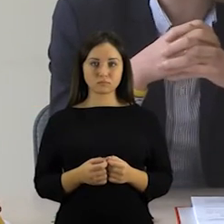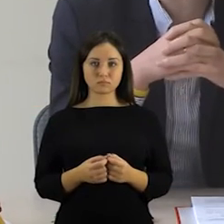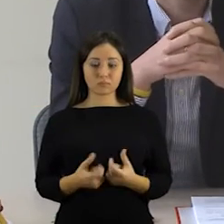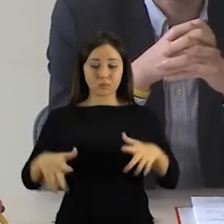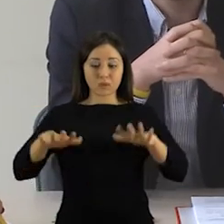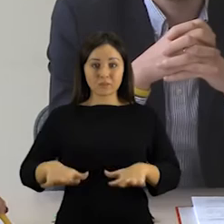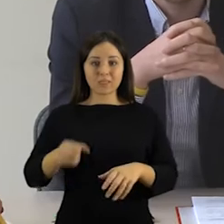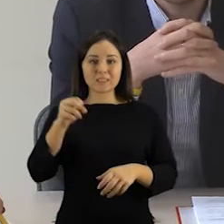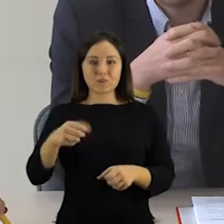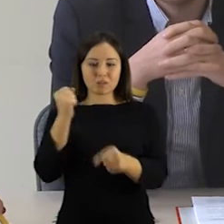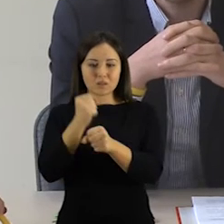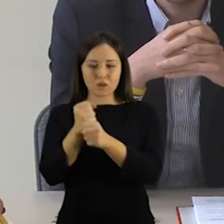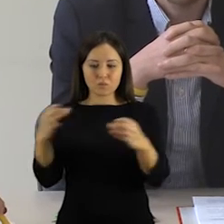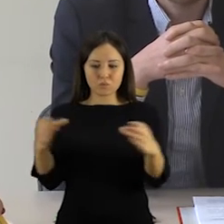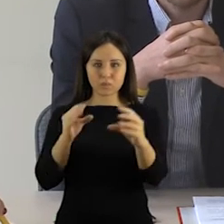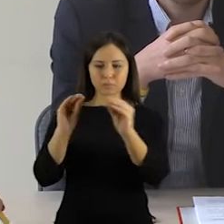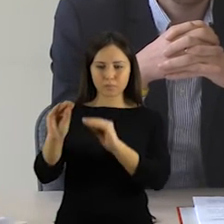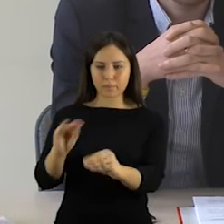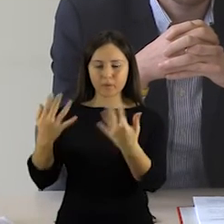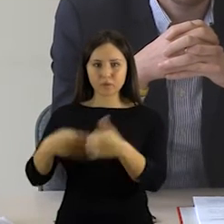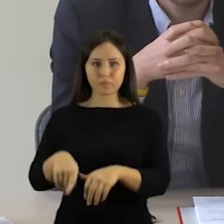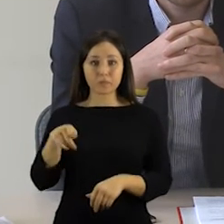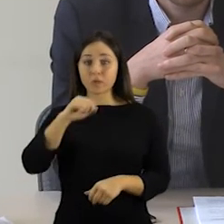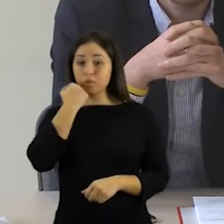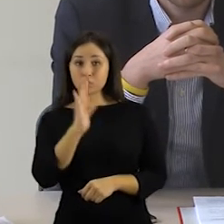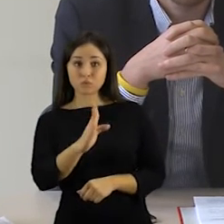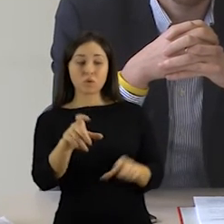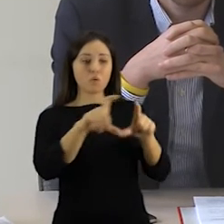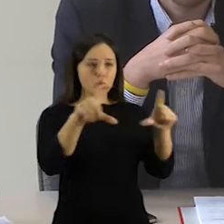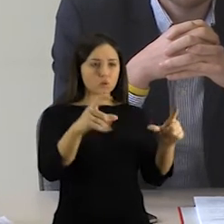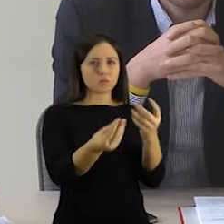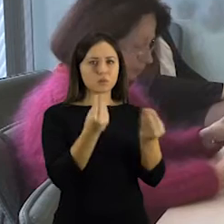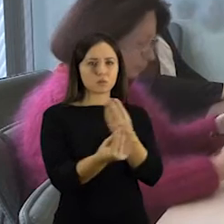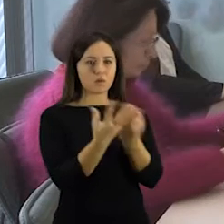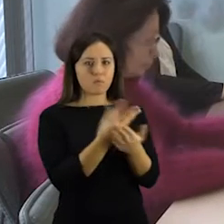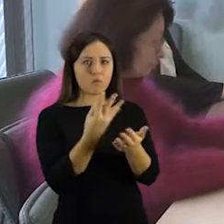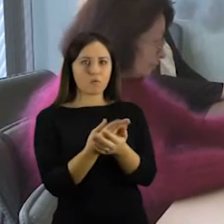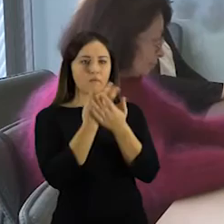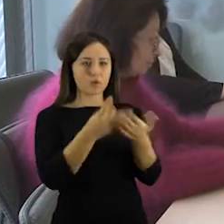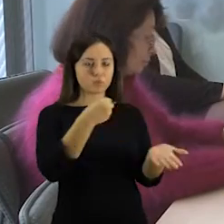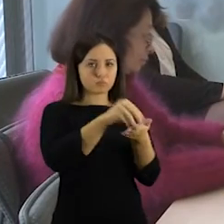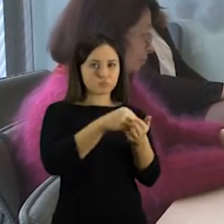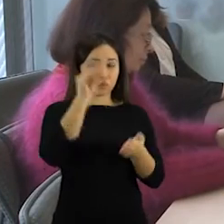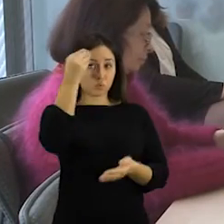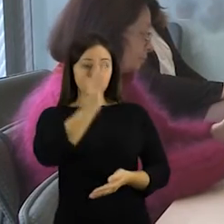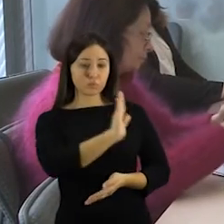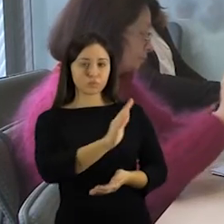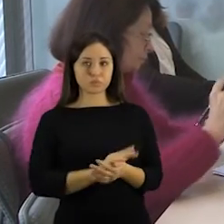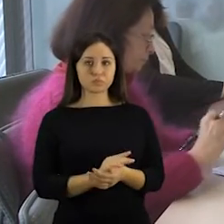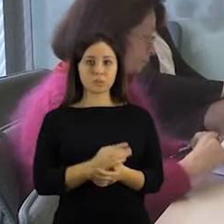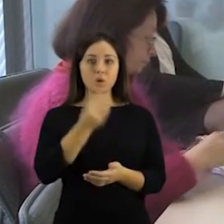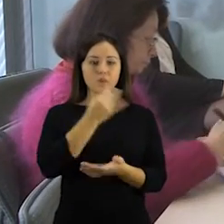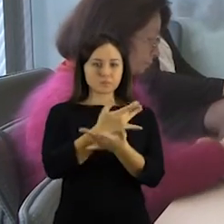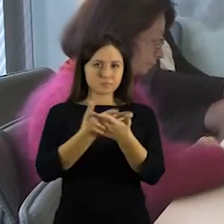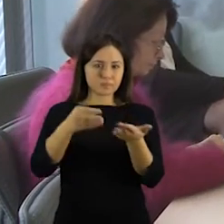Miesto savivaldybėje jau sudaryta speciali darbo grupė, kuri rūpinsis ugdymo įstaigų viešaisiais pirkimais. Planuojama, kad maisto produktus iki